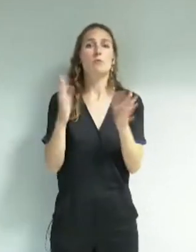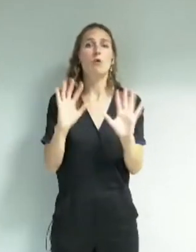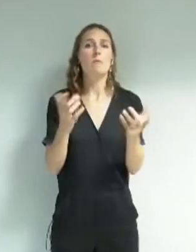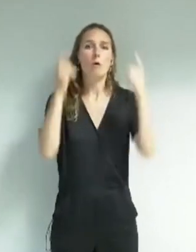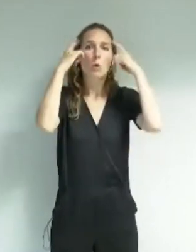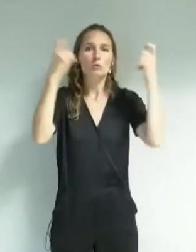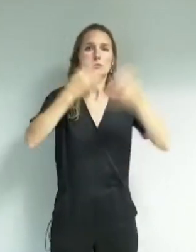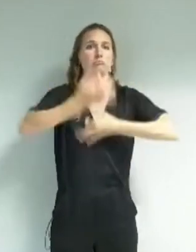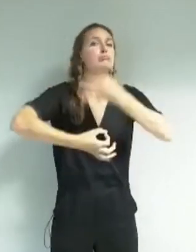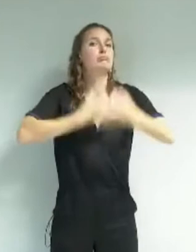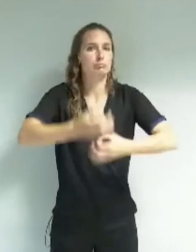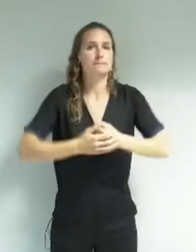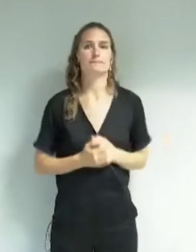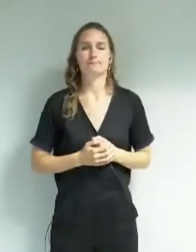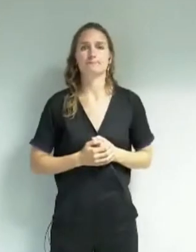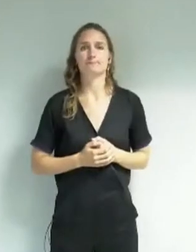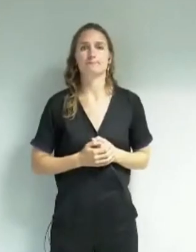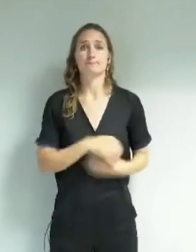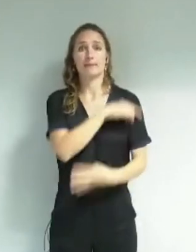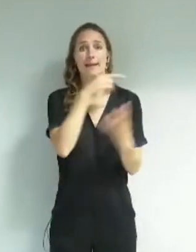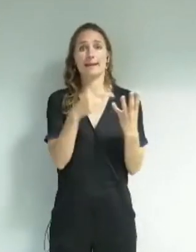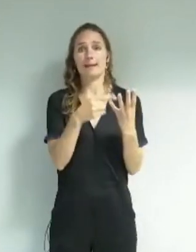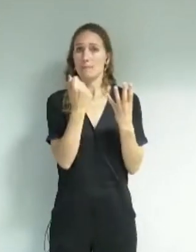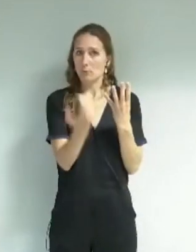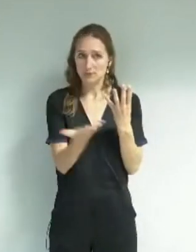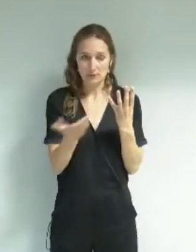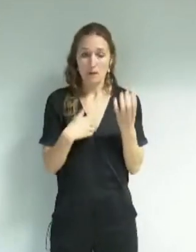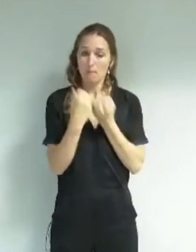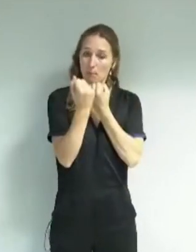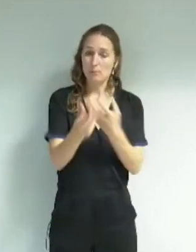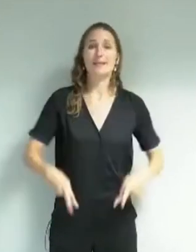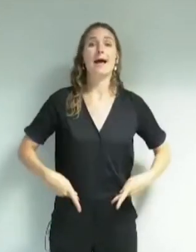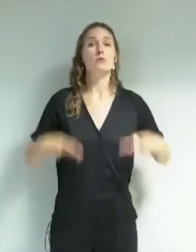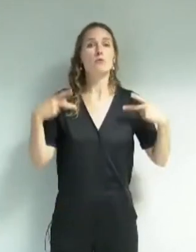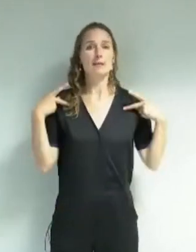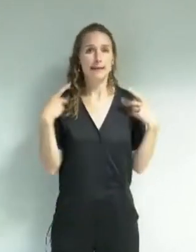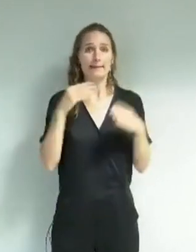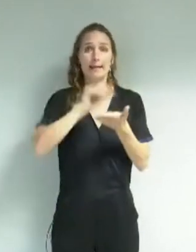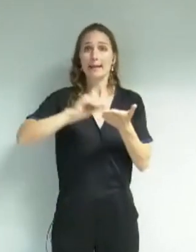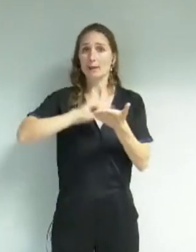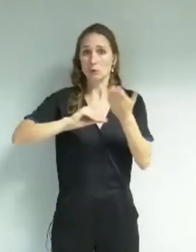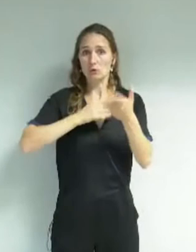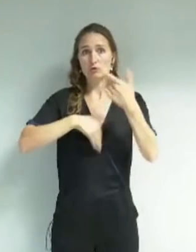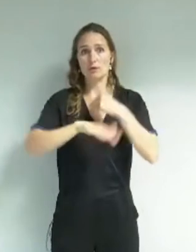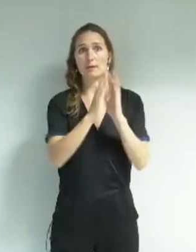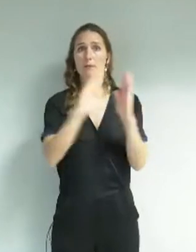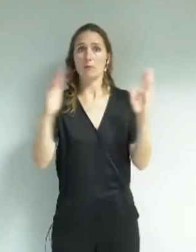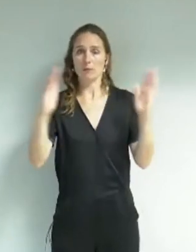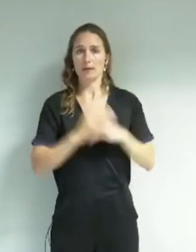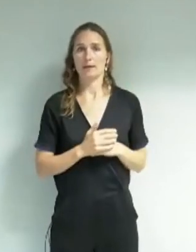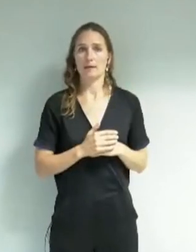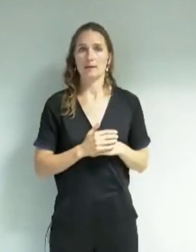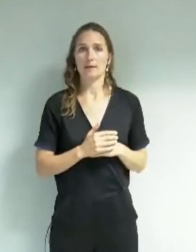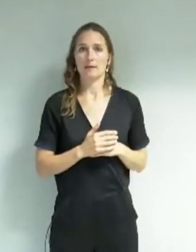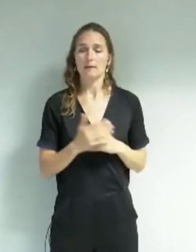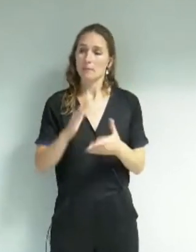Quatrième proposition, proposer des ateliers d'écriture dans les bibliothèques. Pour compléter l'offre associative